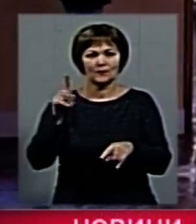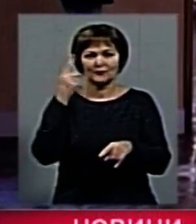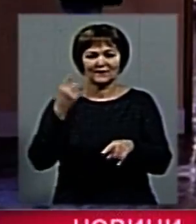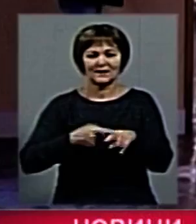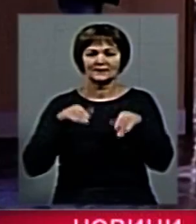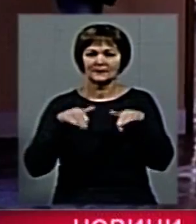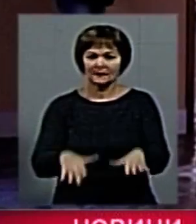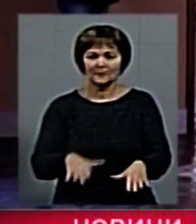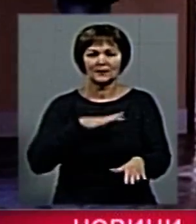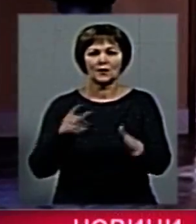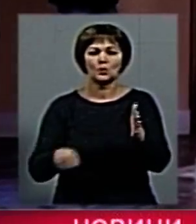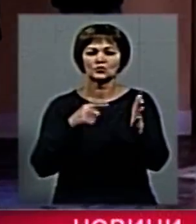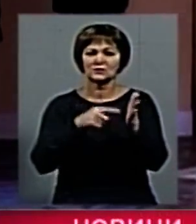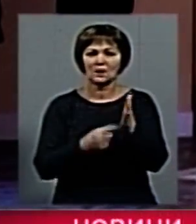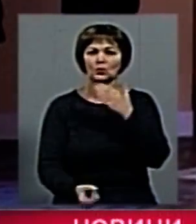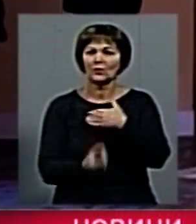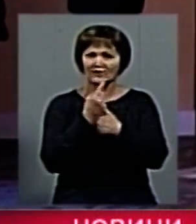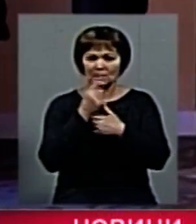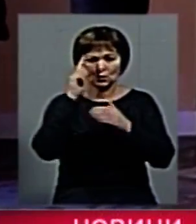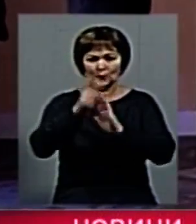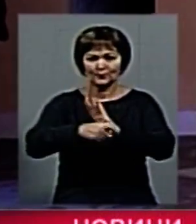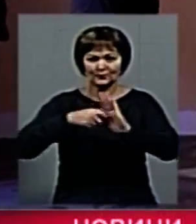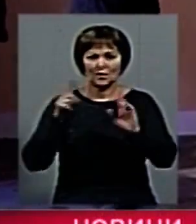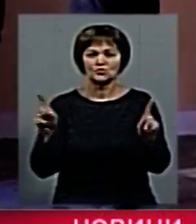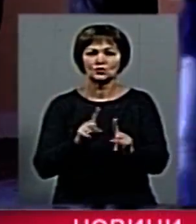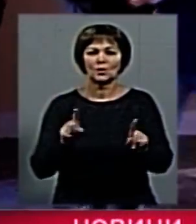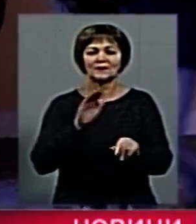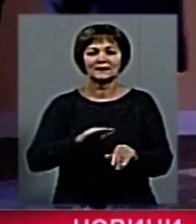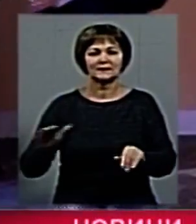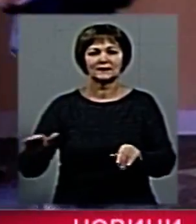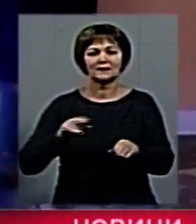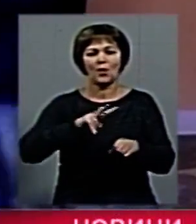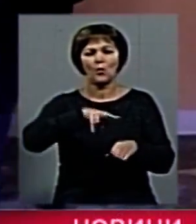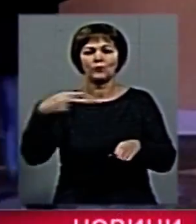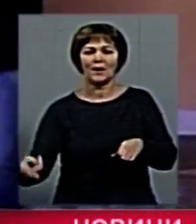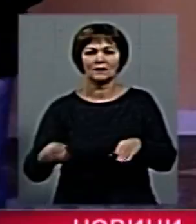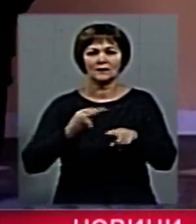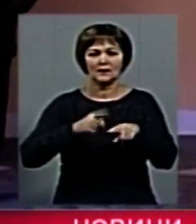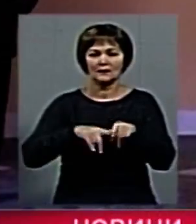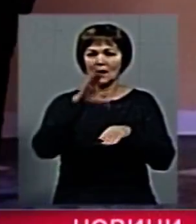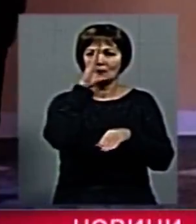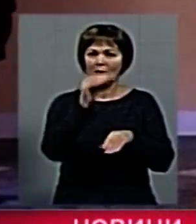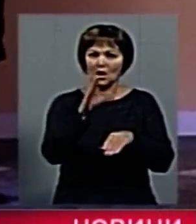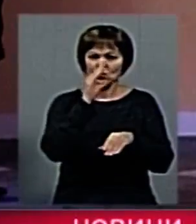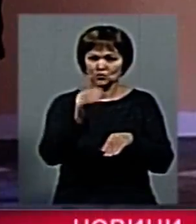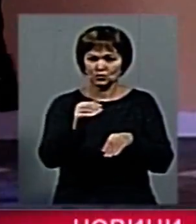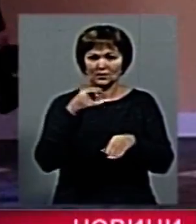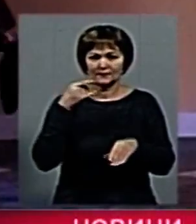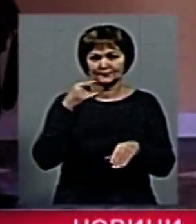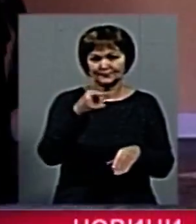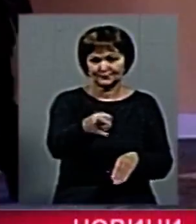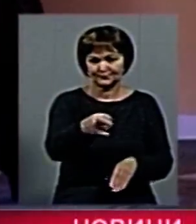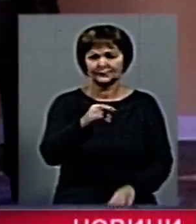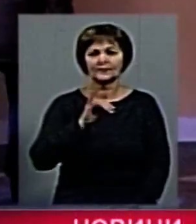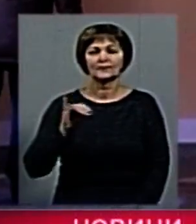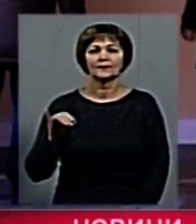слідчих дій встановлено, що дитина випала з маршрутного транспортного засобу